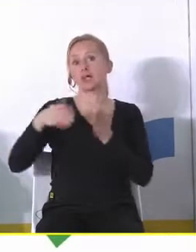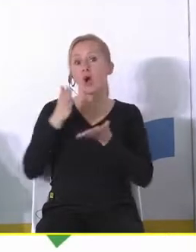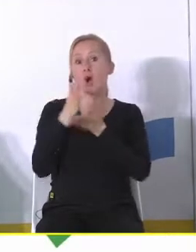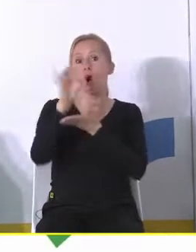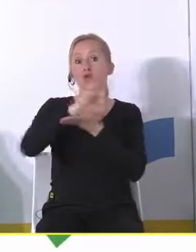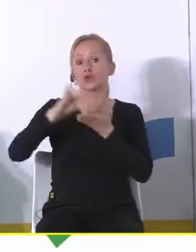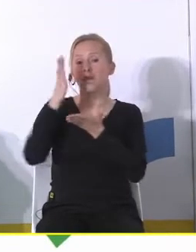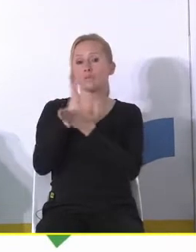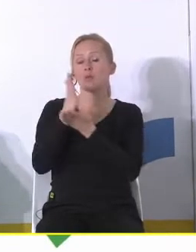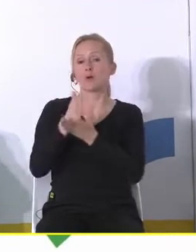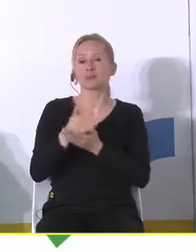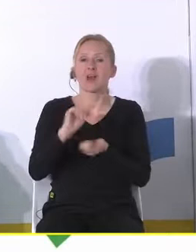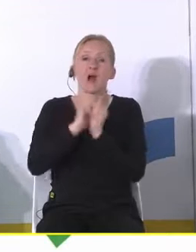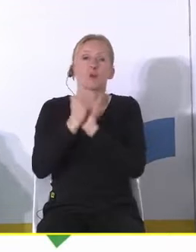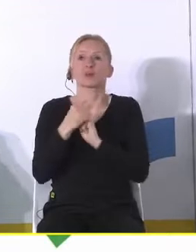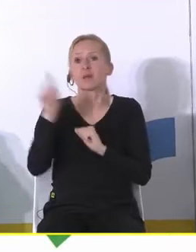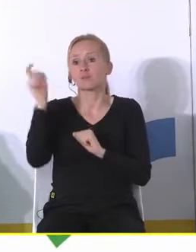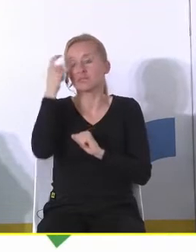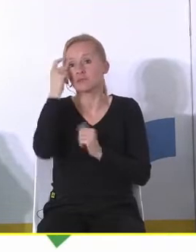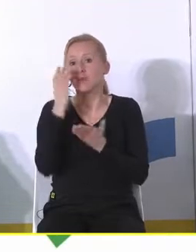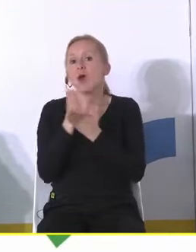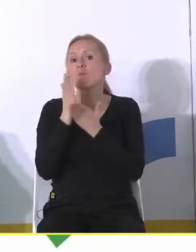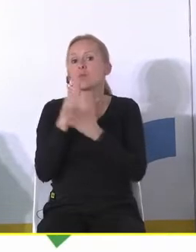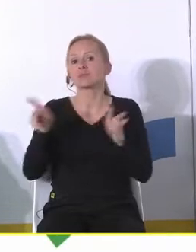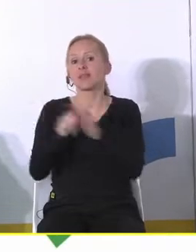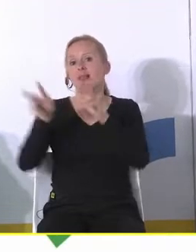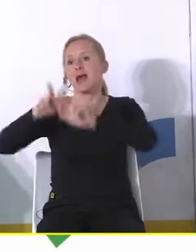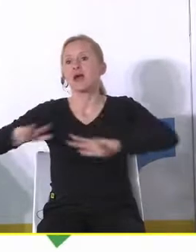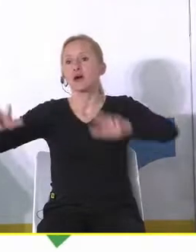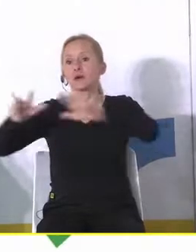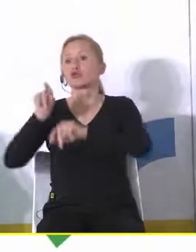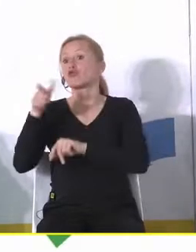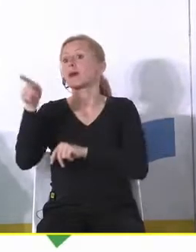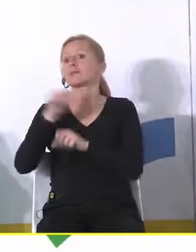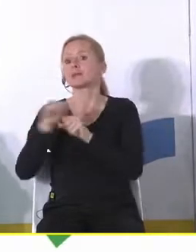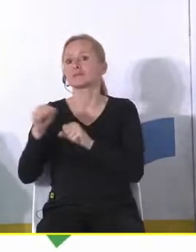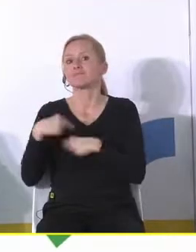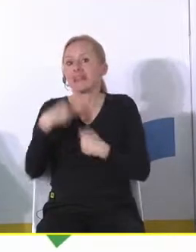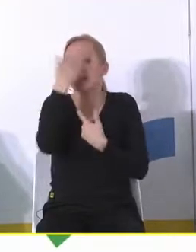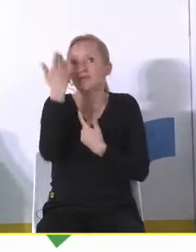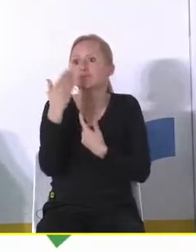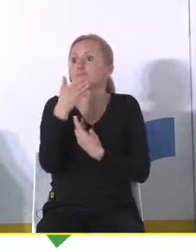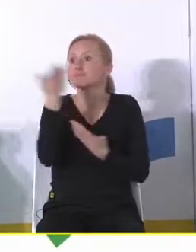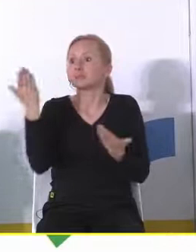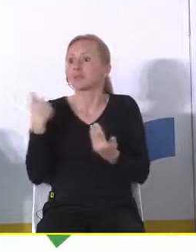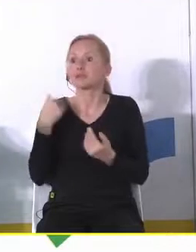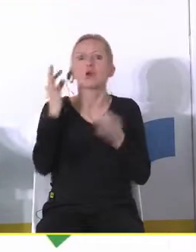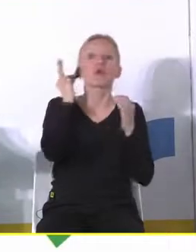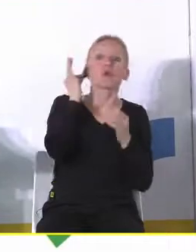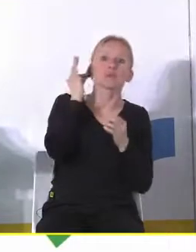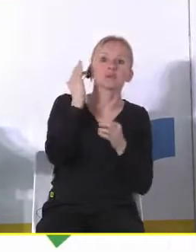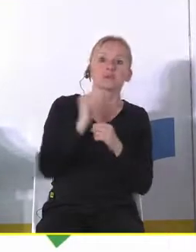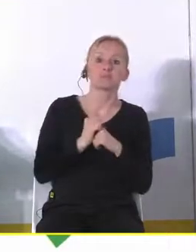pomocy społecznej czy tam centrum powiatowego dla rodzin tak co tam się dzieje nie wiem czy byliście państwo kobiety